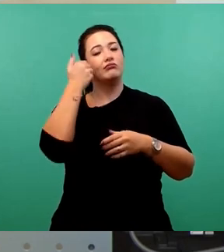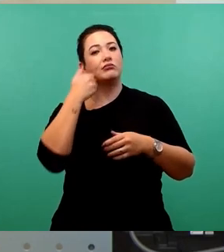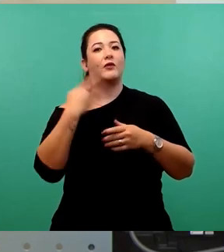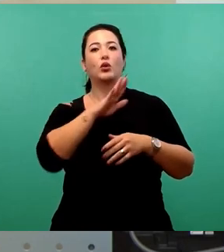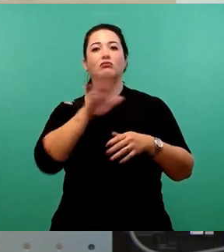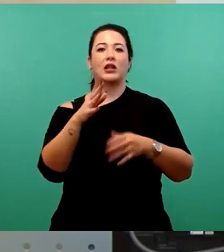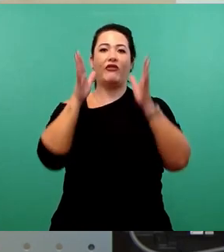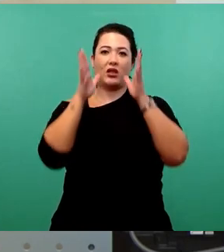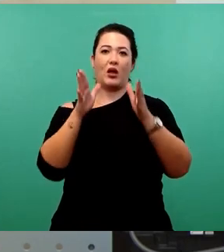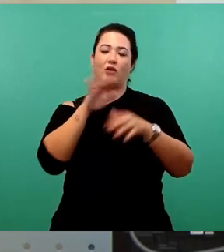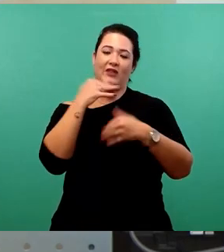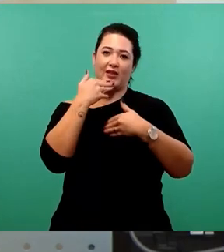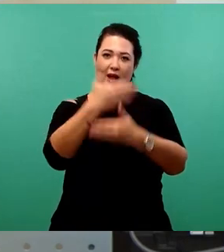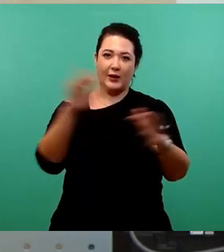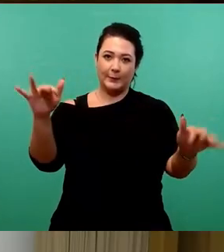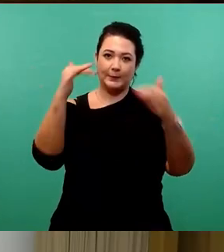die Aufmerksamkeit.